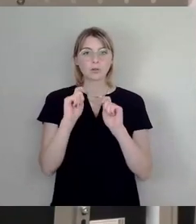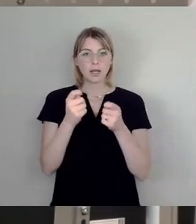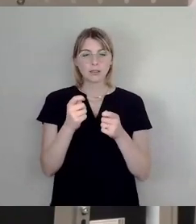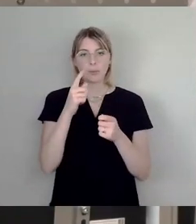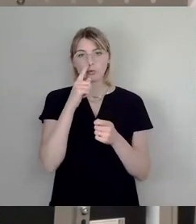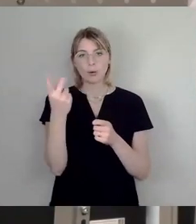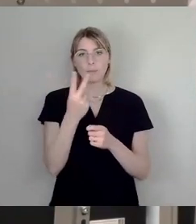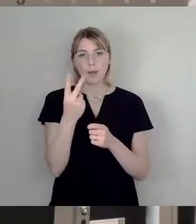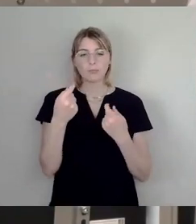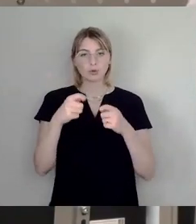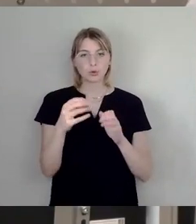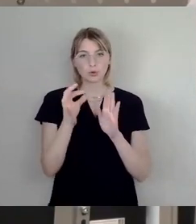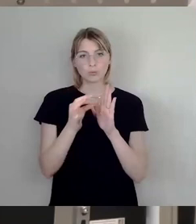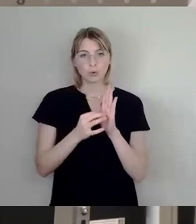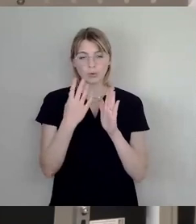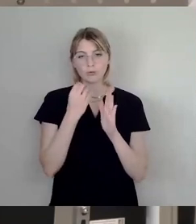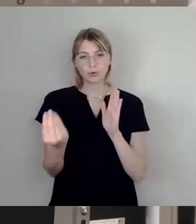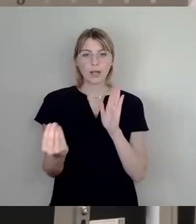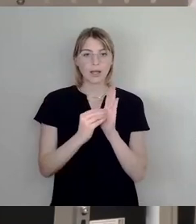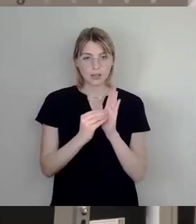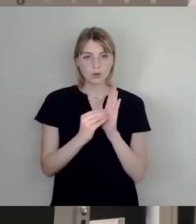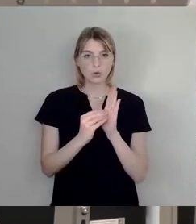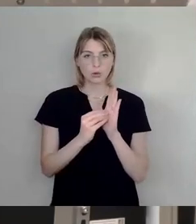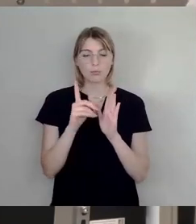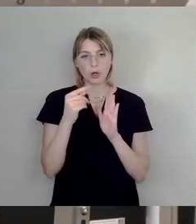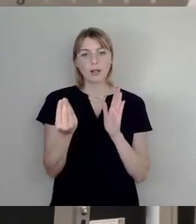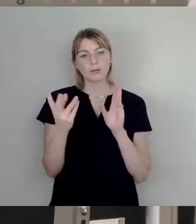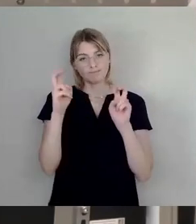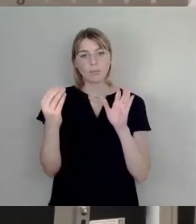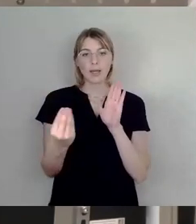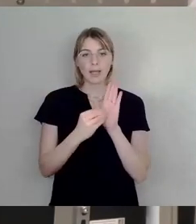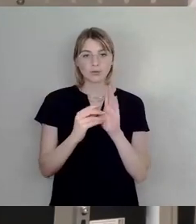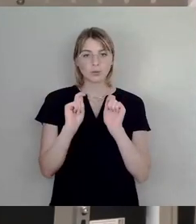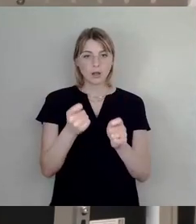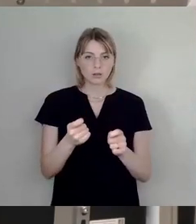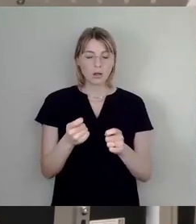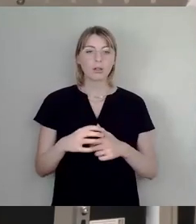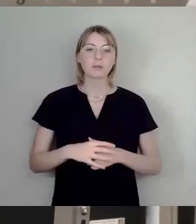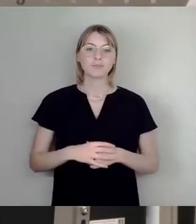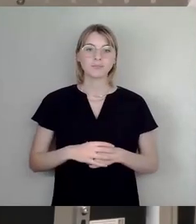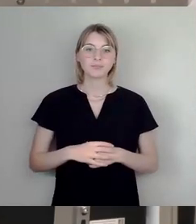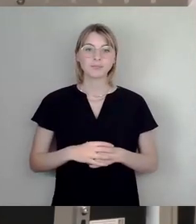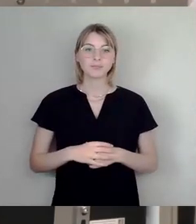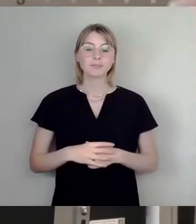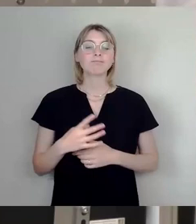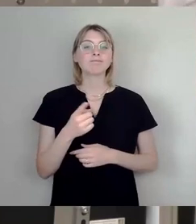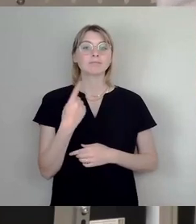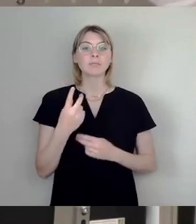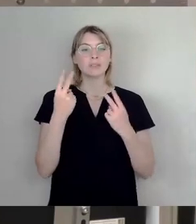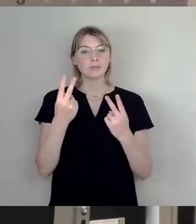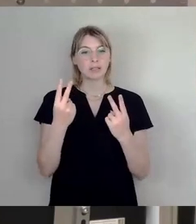in diesem Antrag ergänzen, also genau genommen ist es ein Ergänzungsantrag. Uns ist es grundsätzlich, wir wollen auch diese